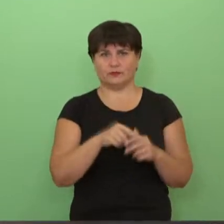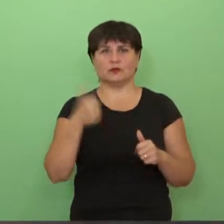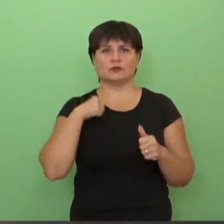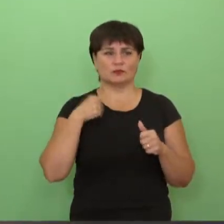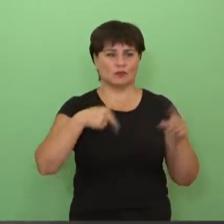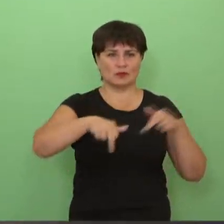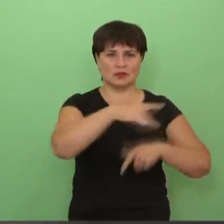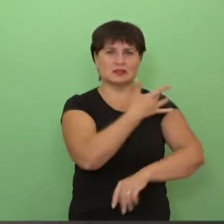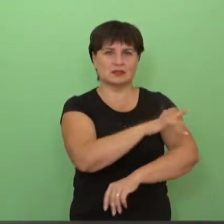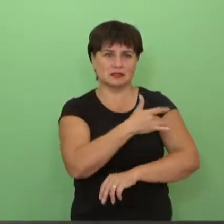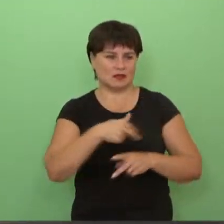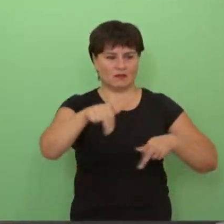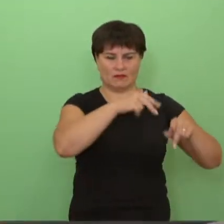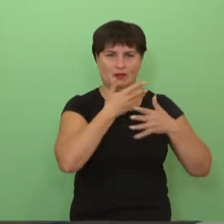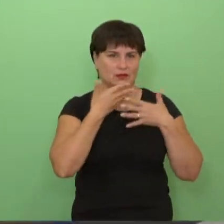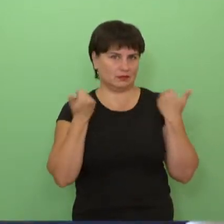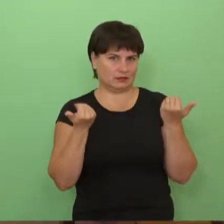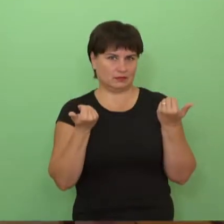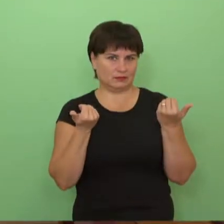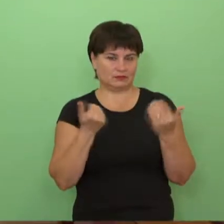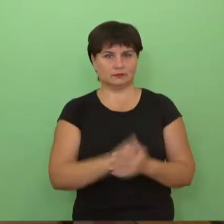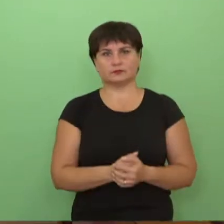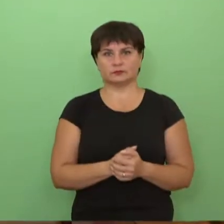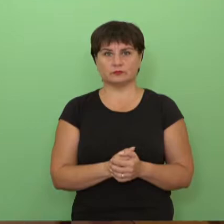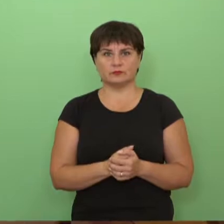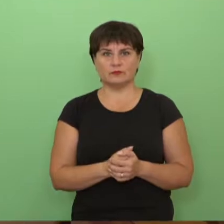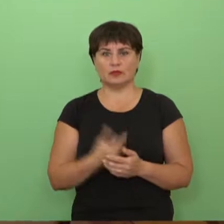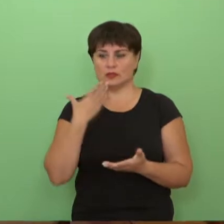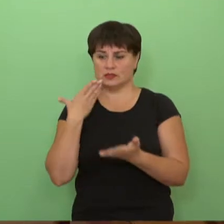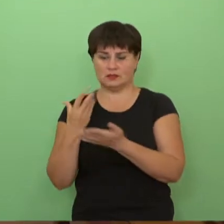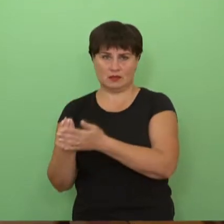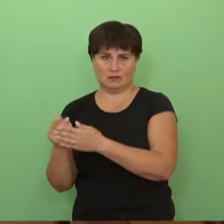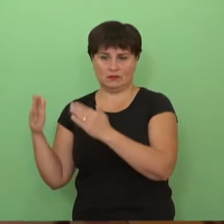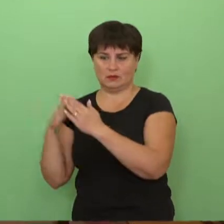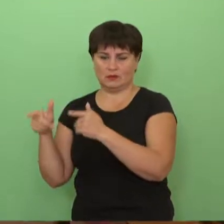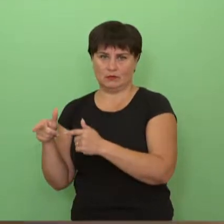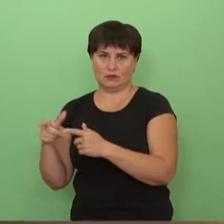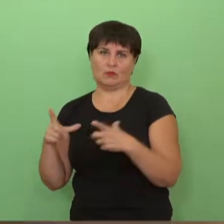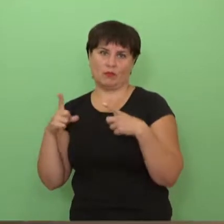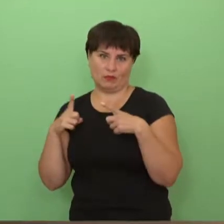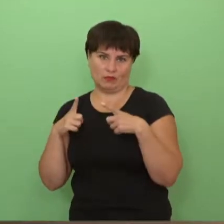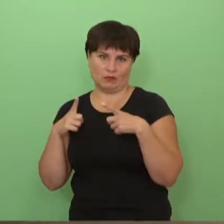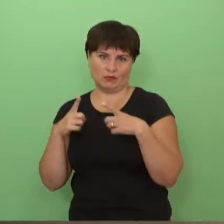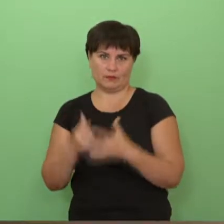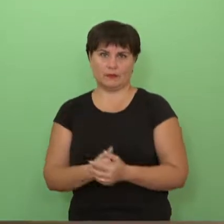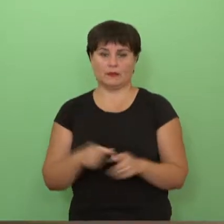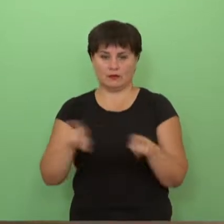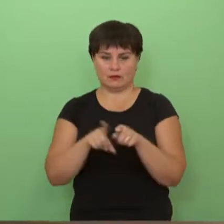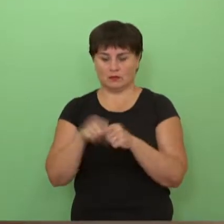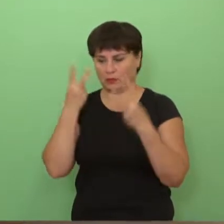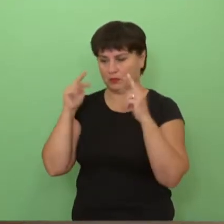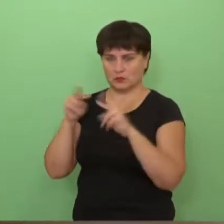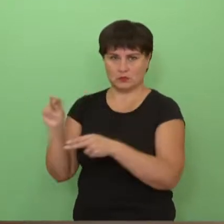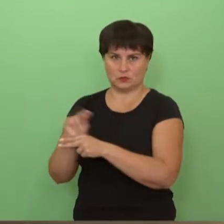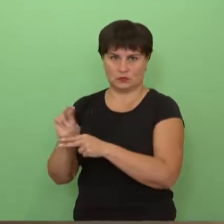nevaikšto personalas, kuris naktį paguldis, turi, žinot, tiesiog jūtų pailsi savo lovai ir gauni gydimą. Ir, aišku,